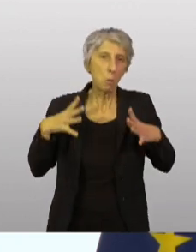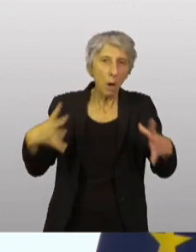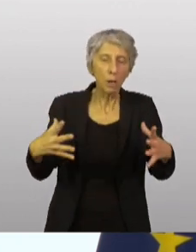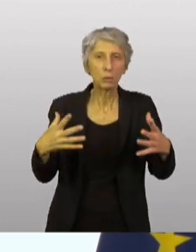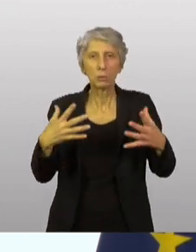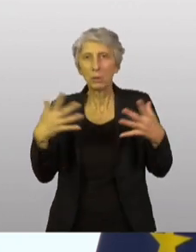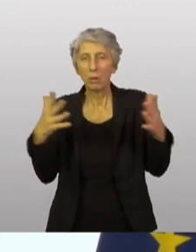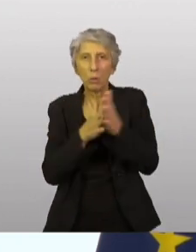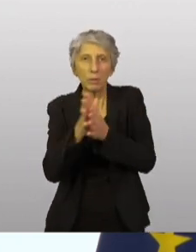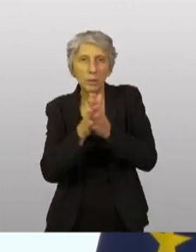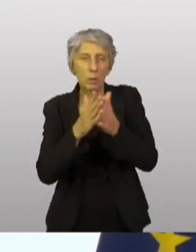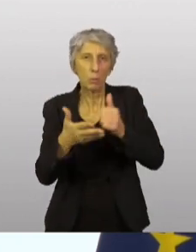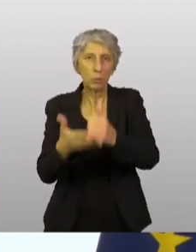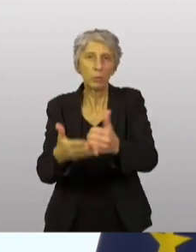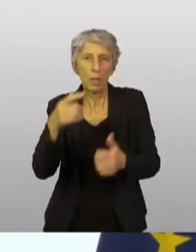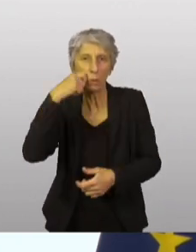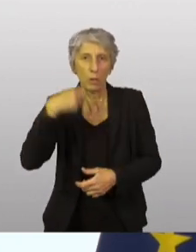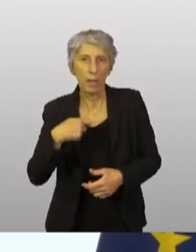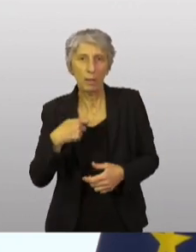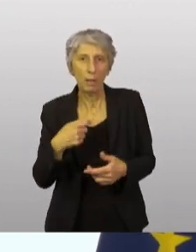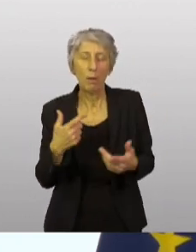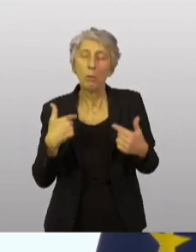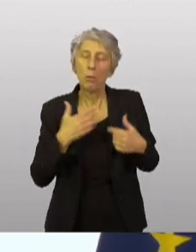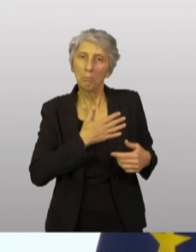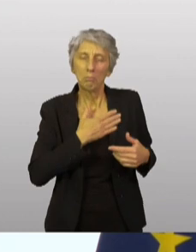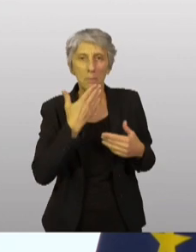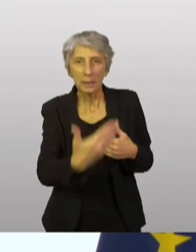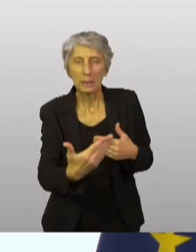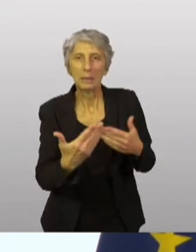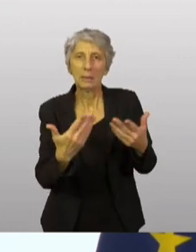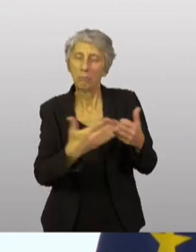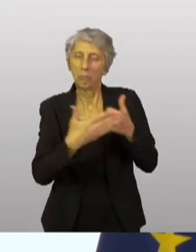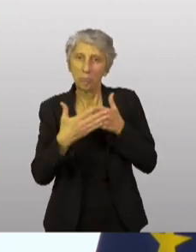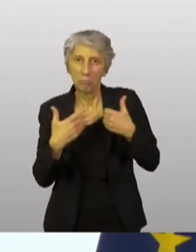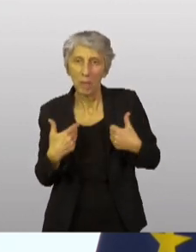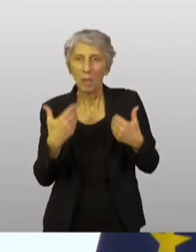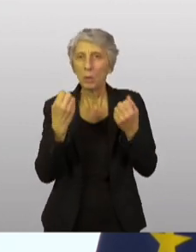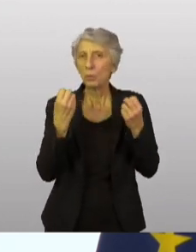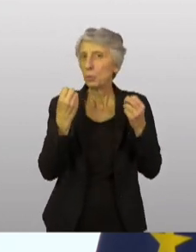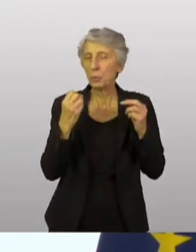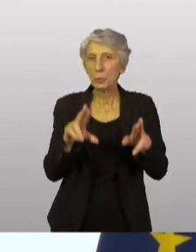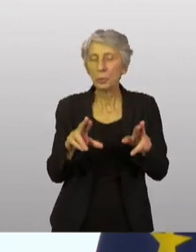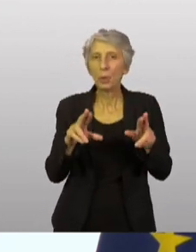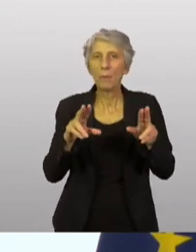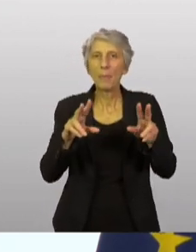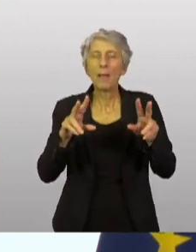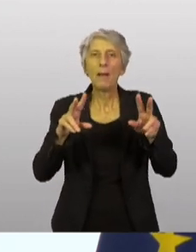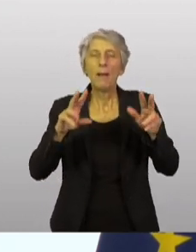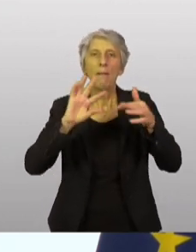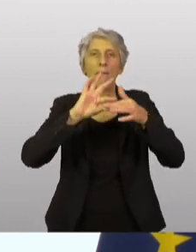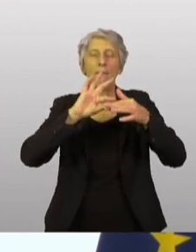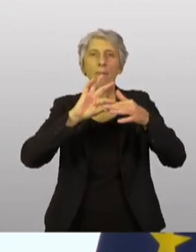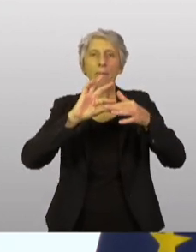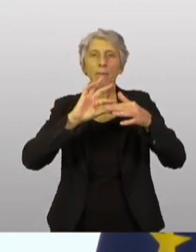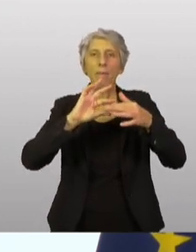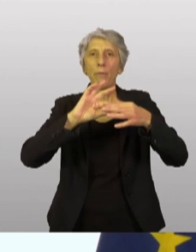motivation pour soutenir l'Ukraine. Nous sommes très reconnaissants. Je suis persuadée que la réalisation de la formule de la paix